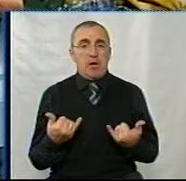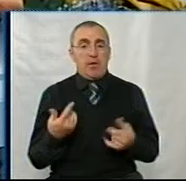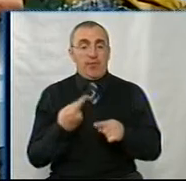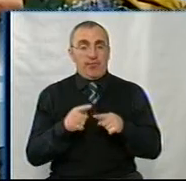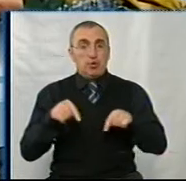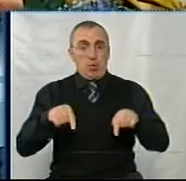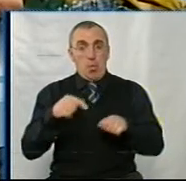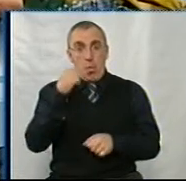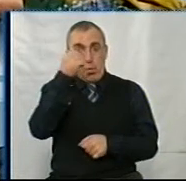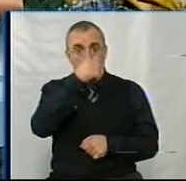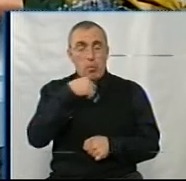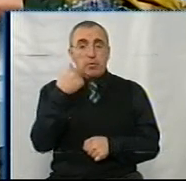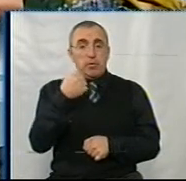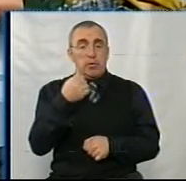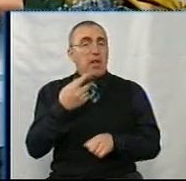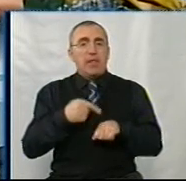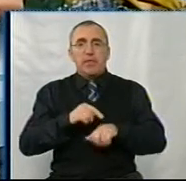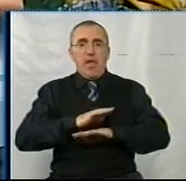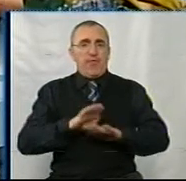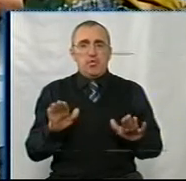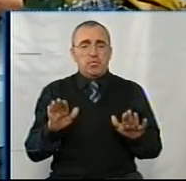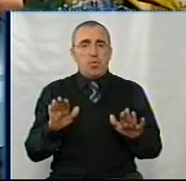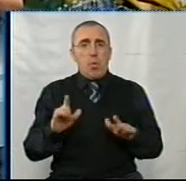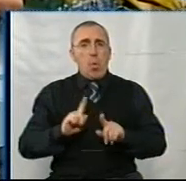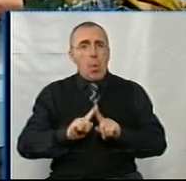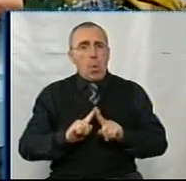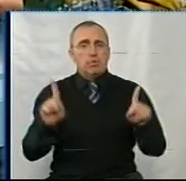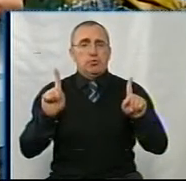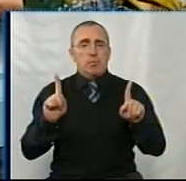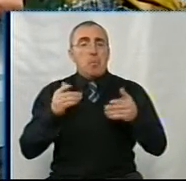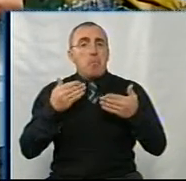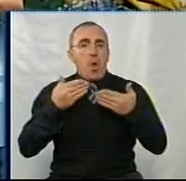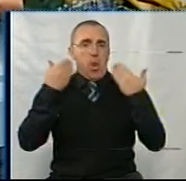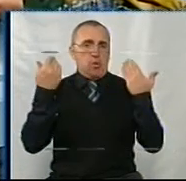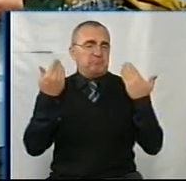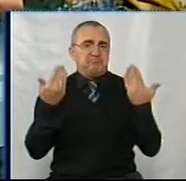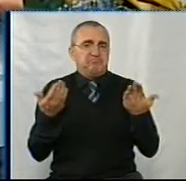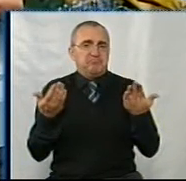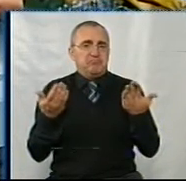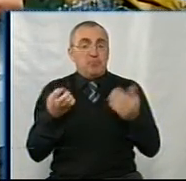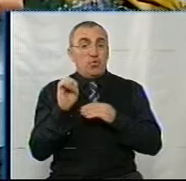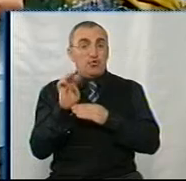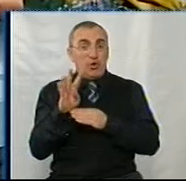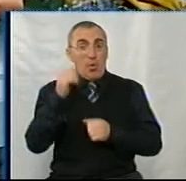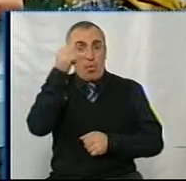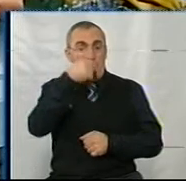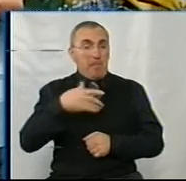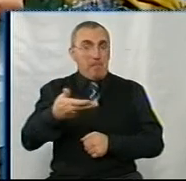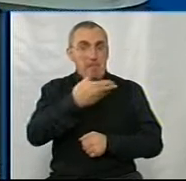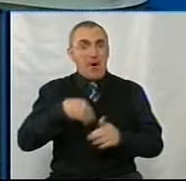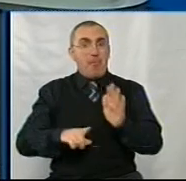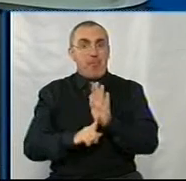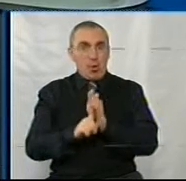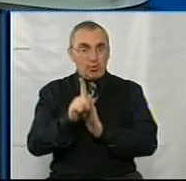цьому році не відчувається особливо також полегчення. Як було в 2014 році, ми починали,